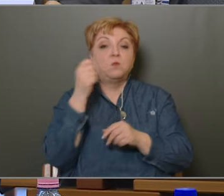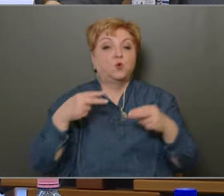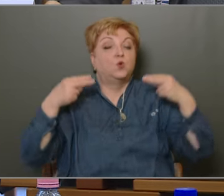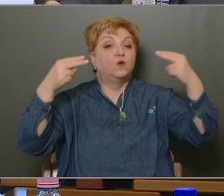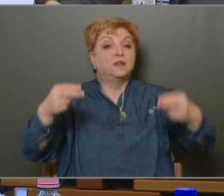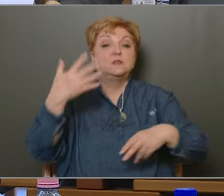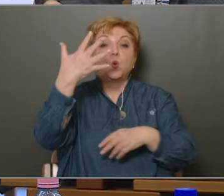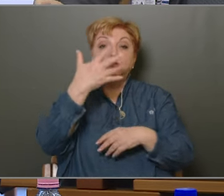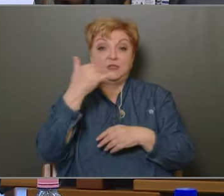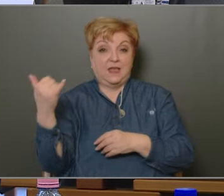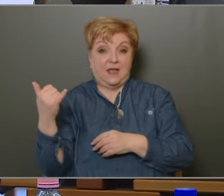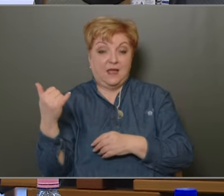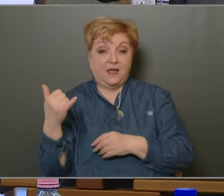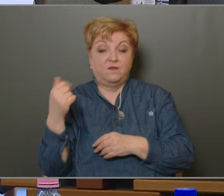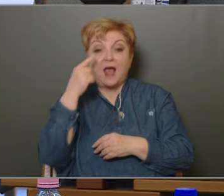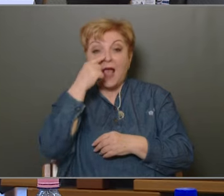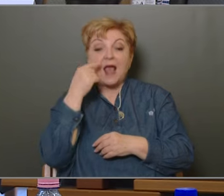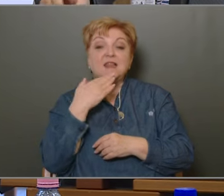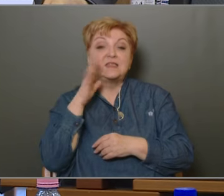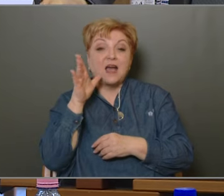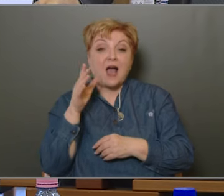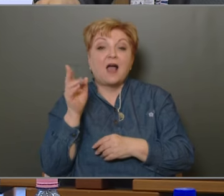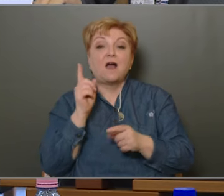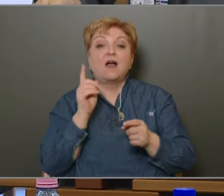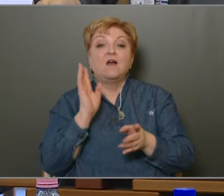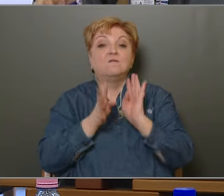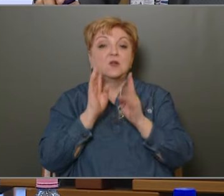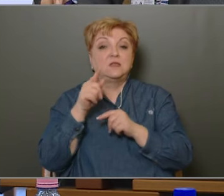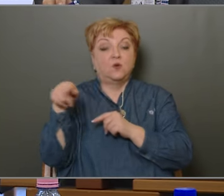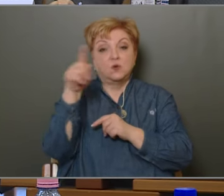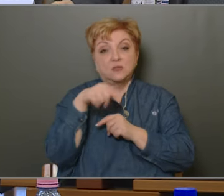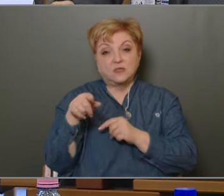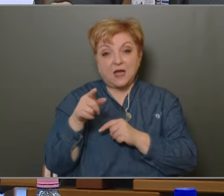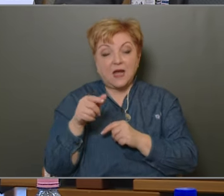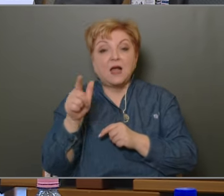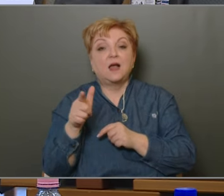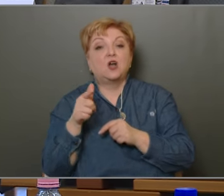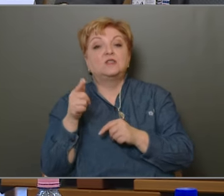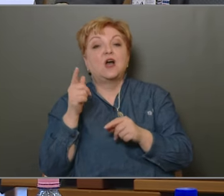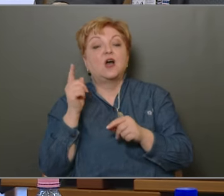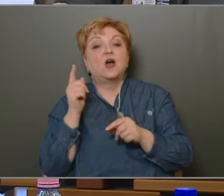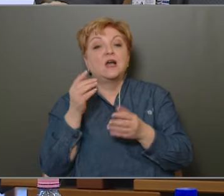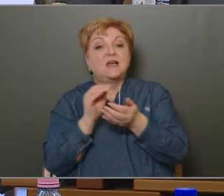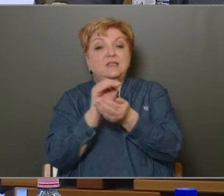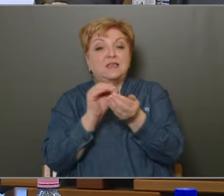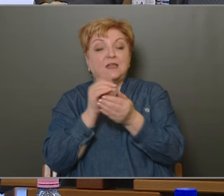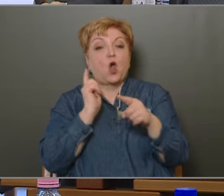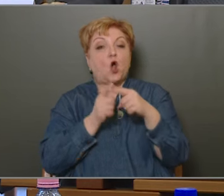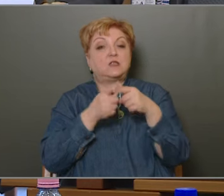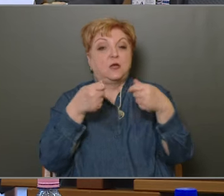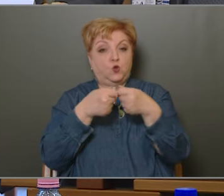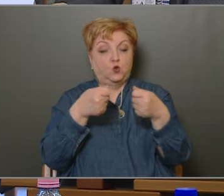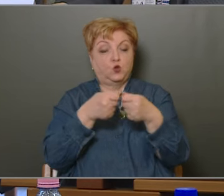követő ötödik évben NSZK és Franciaország kormányának közreműködésével létrejött az a szén- és acélközösség, amely a mai